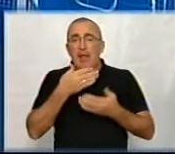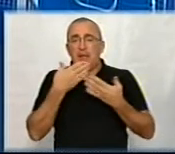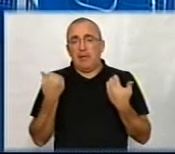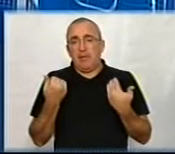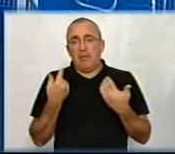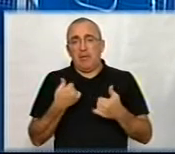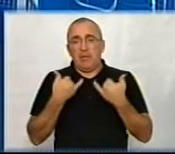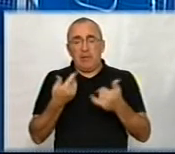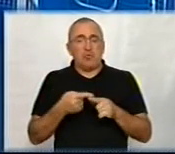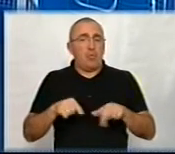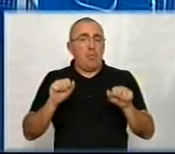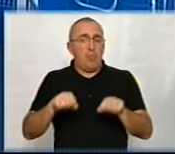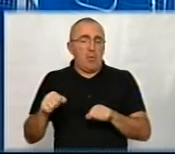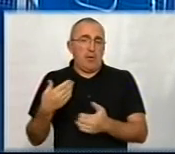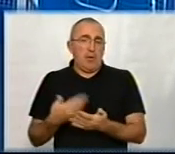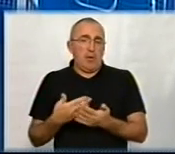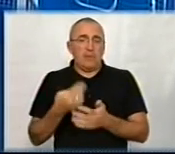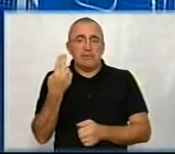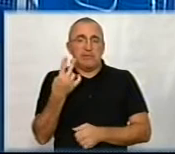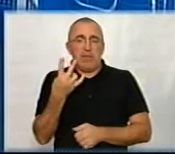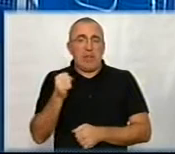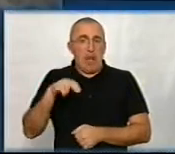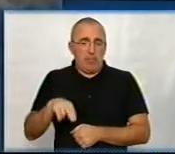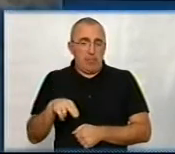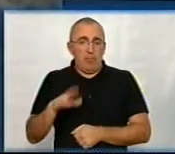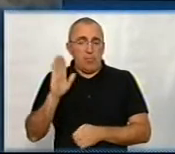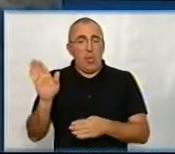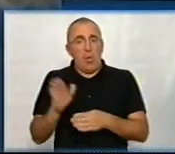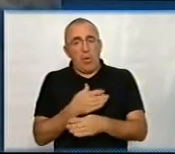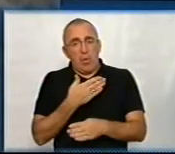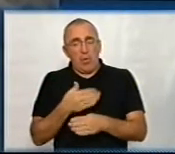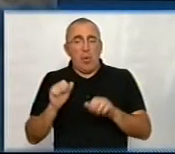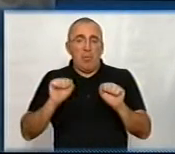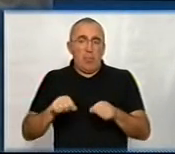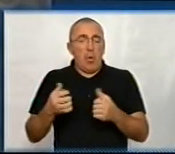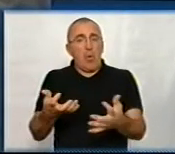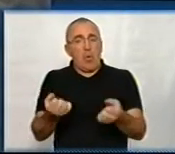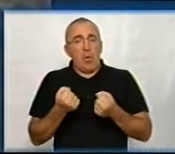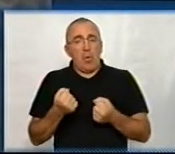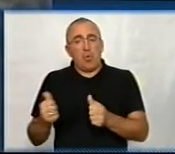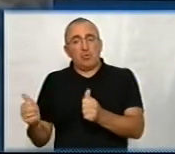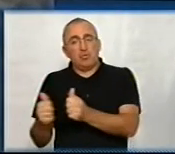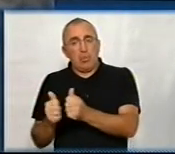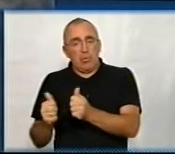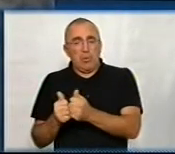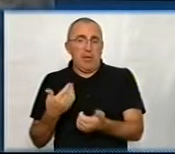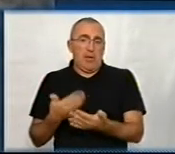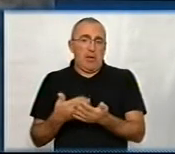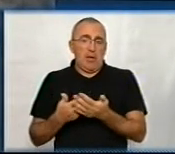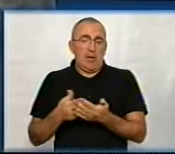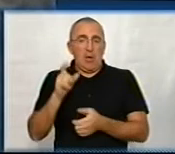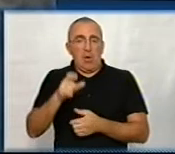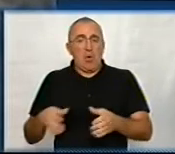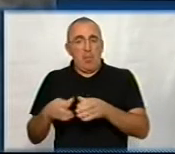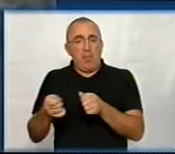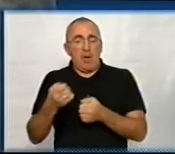для цього можливості, наприклад, СНАПів, будуть можливість отримувати в сусідніх, там, наприклад, громадах,